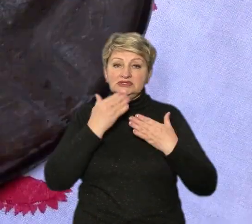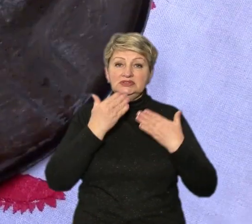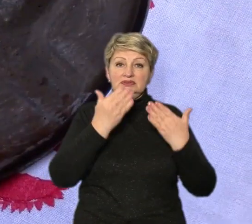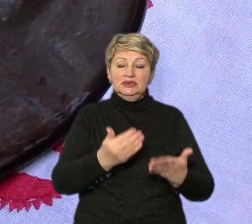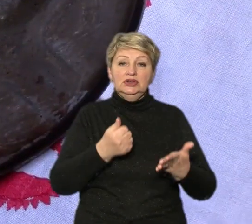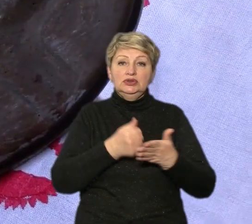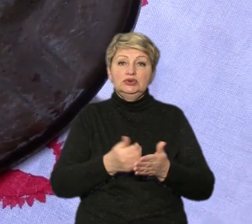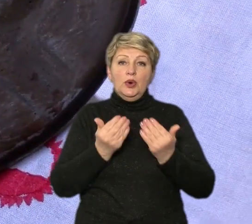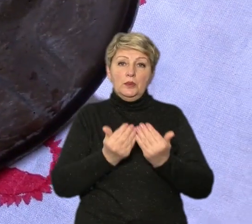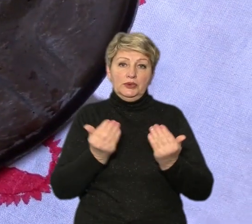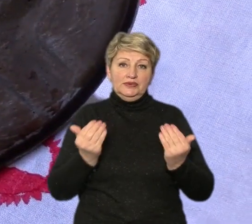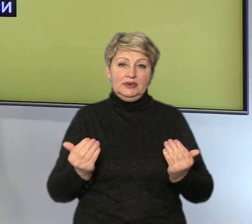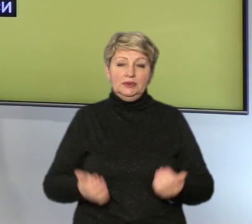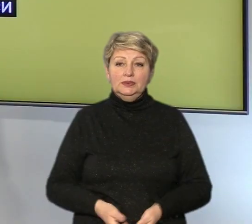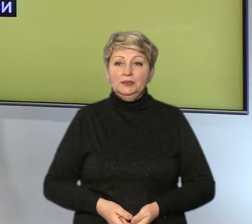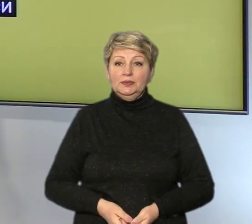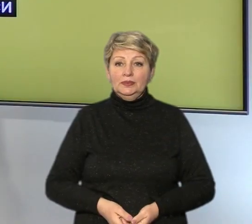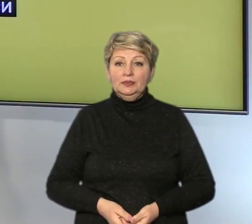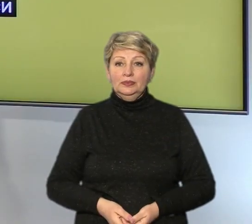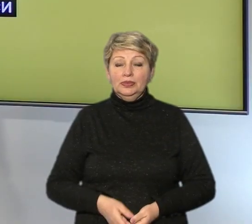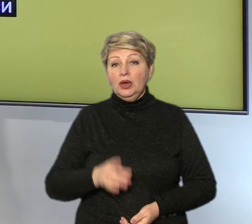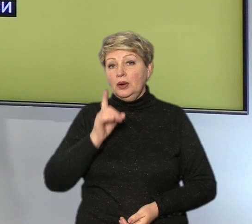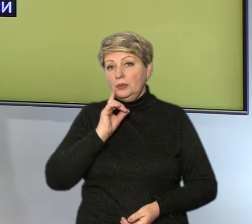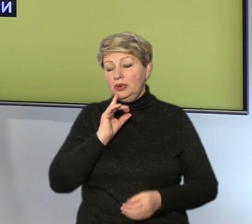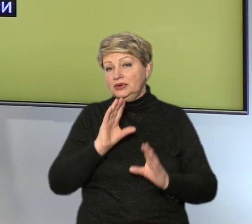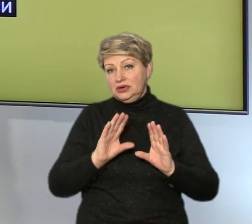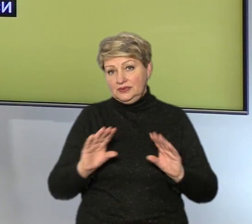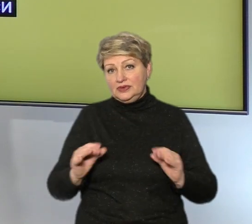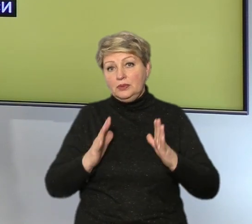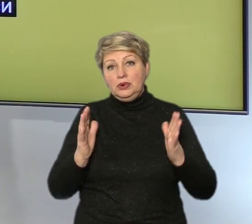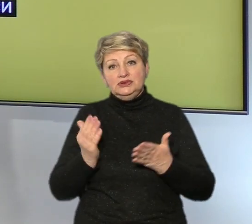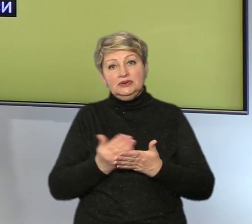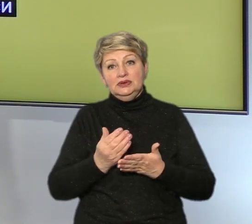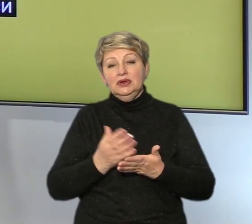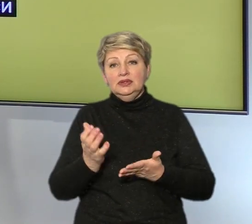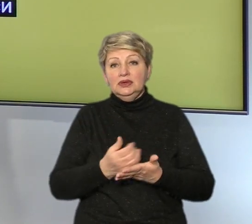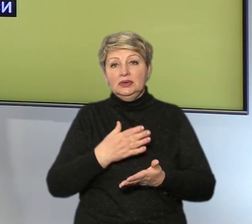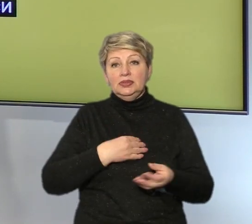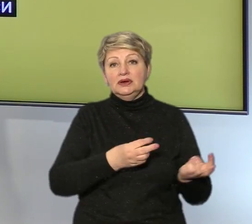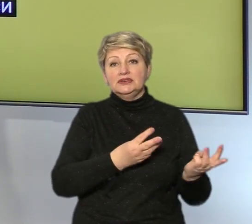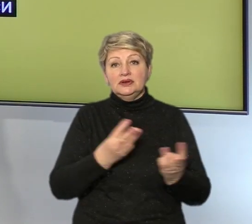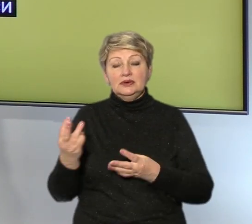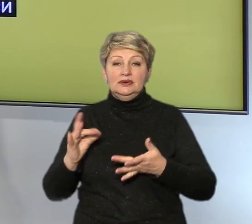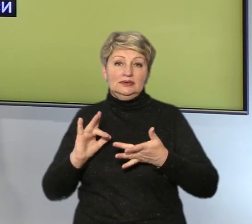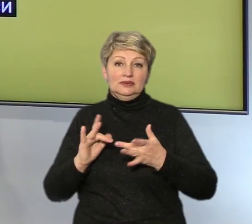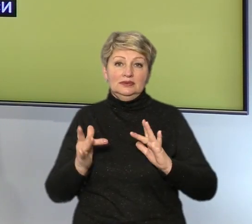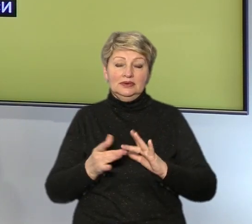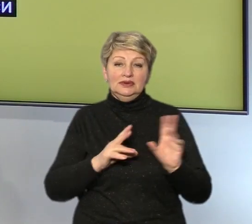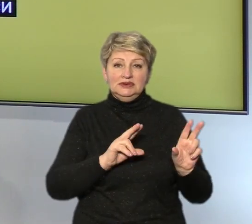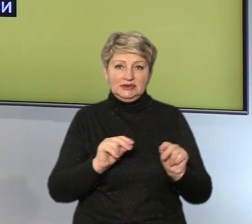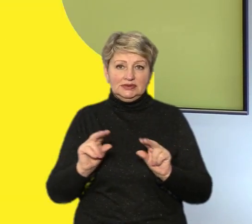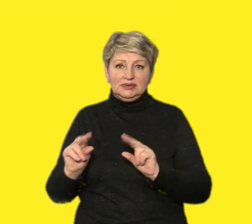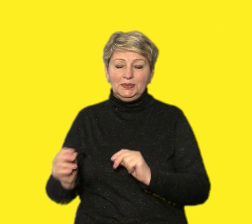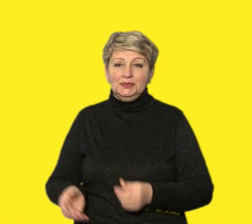Коцаба, Суспільне новини, Черкаси. На цьому в мене все. Ще більше новин знайдете на нашому сайті та у соцмережах. Щасти!